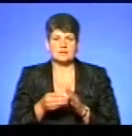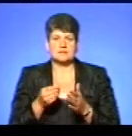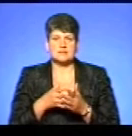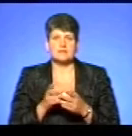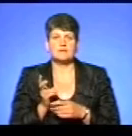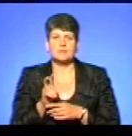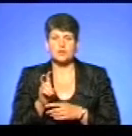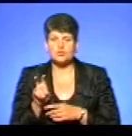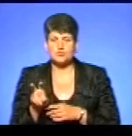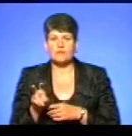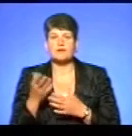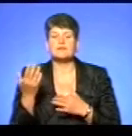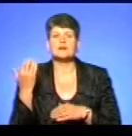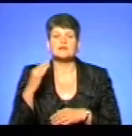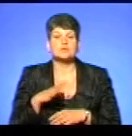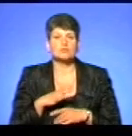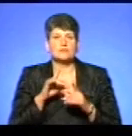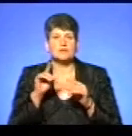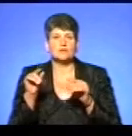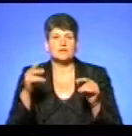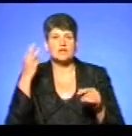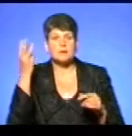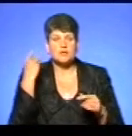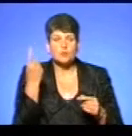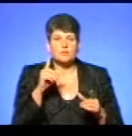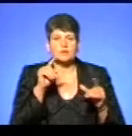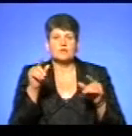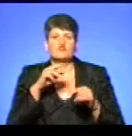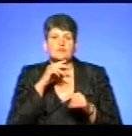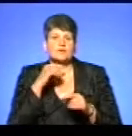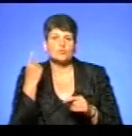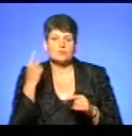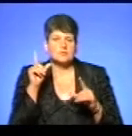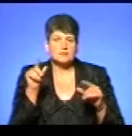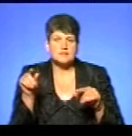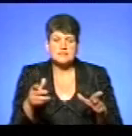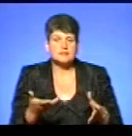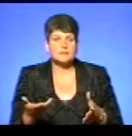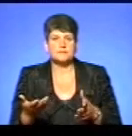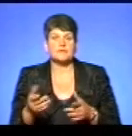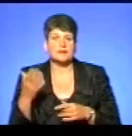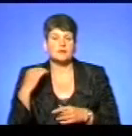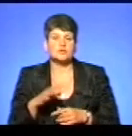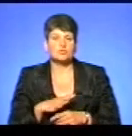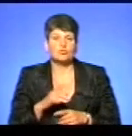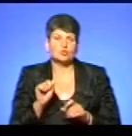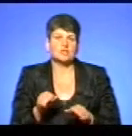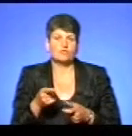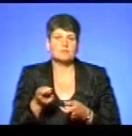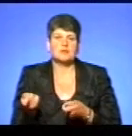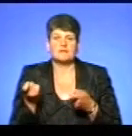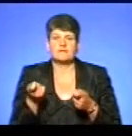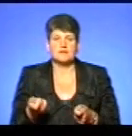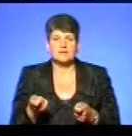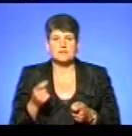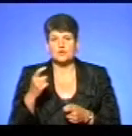відвідував. Де він до того був, невідомо. Тому що вони курсують. І Хмельниччу вони курсували, з Чернівельської області, в той час була африканська шума. І, можливо, він заніс, скоріше за